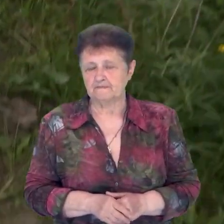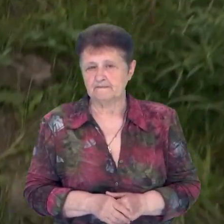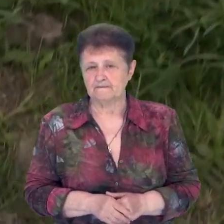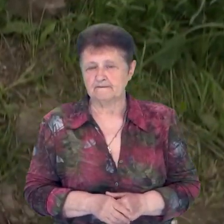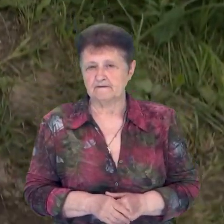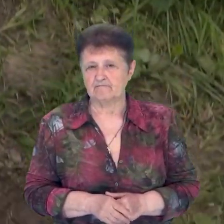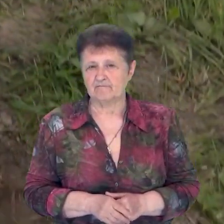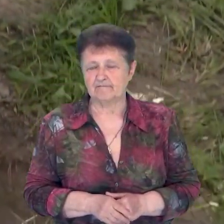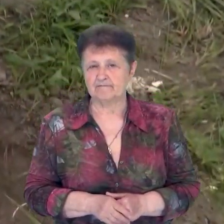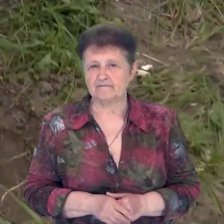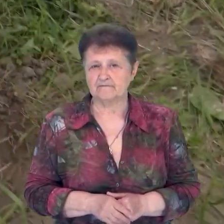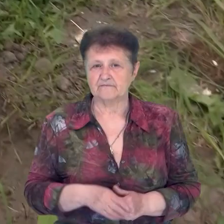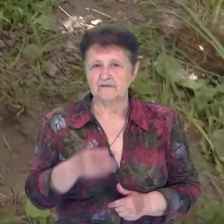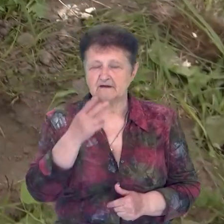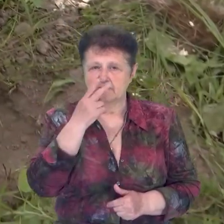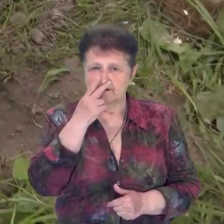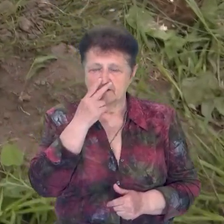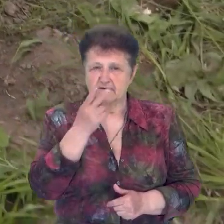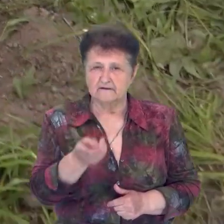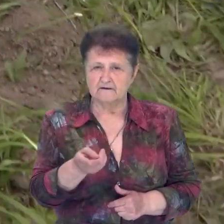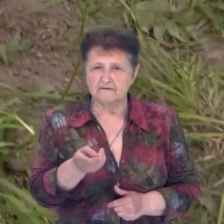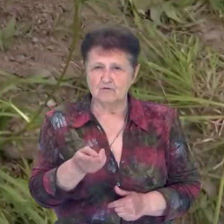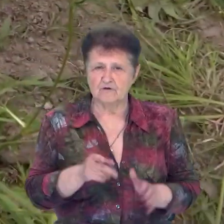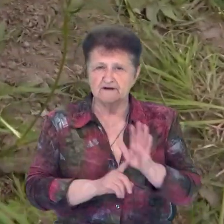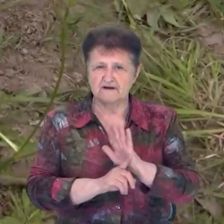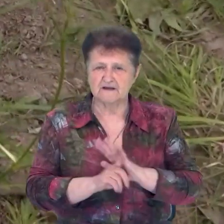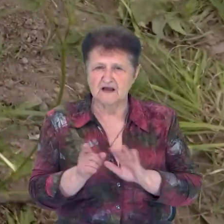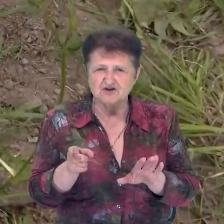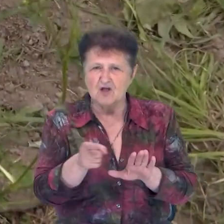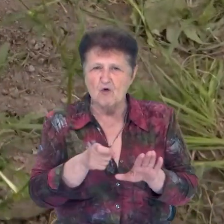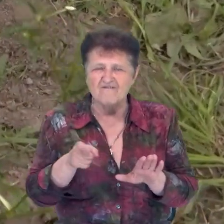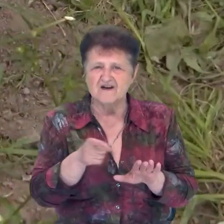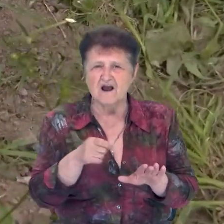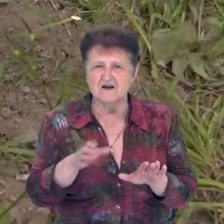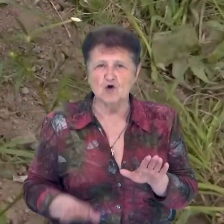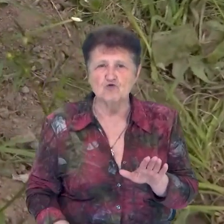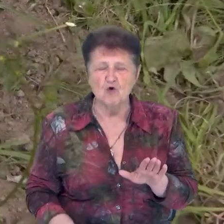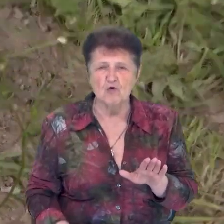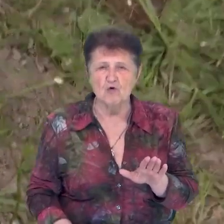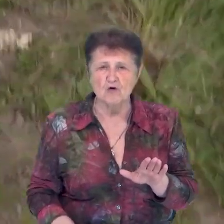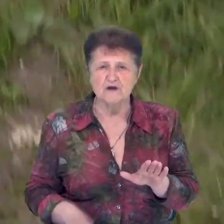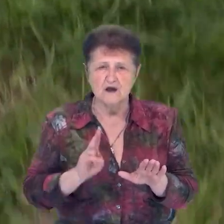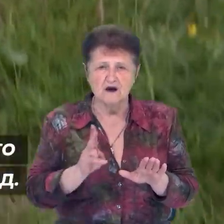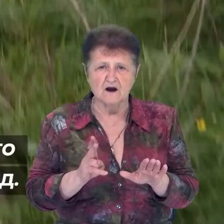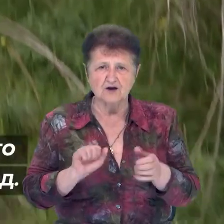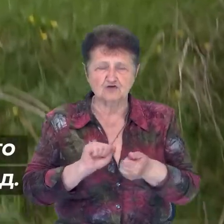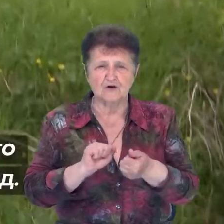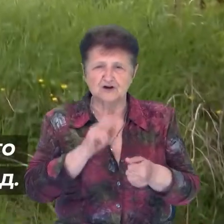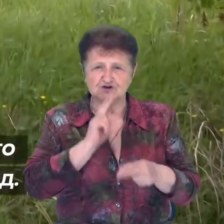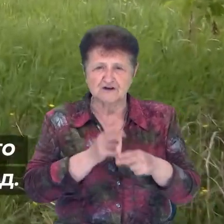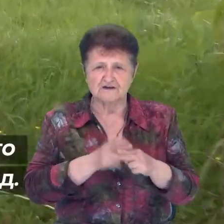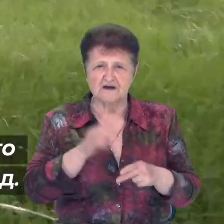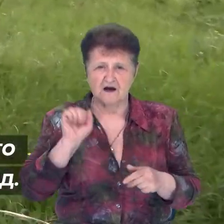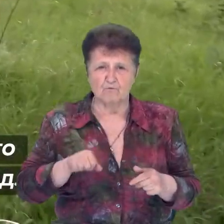і вона з землі тримала. Він почав так ось ноги ковиряти. О, яка тут різняка. А папка